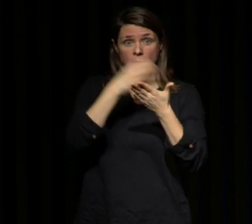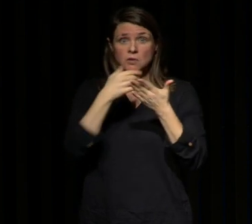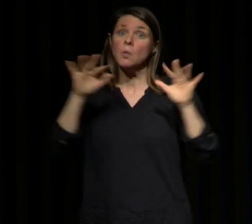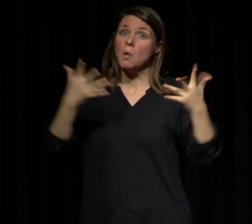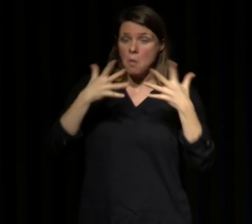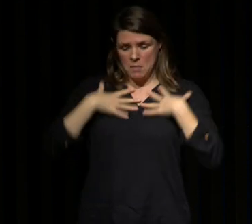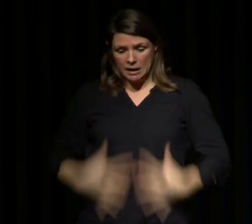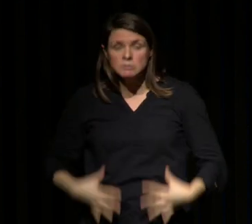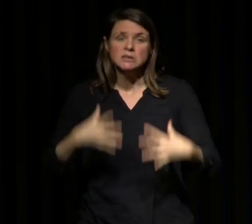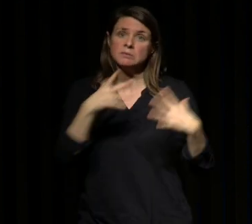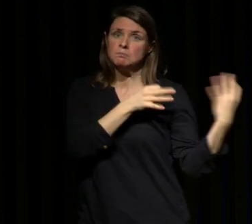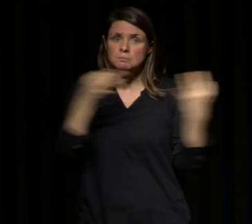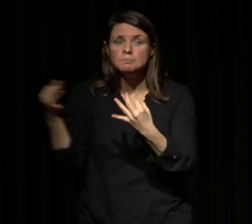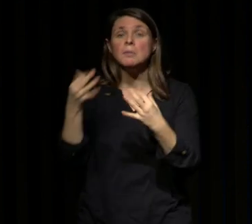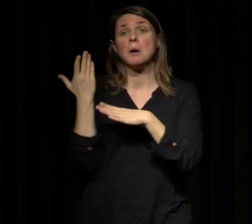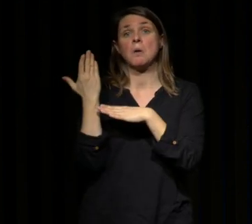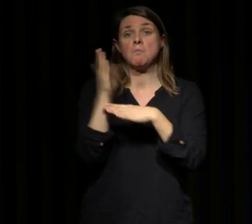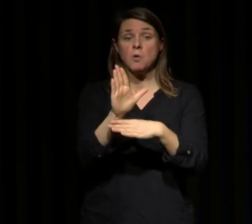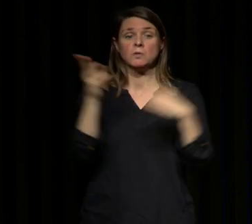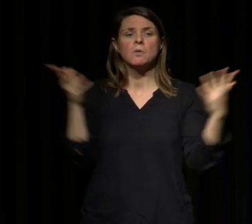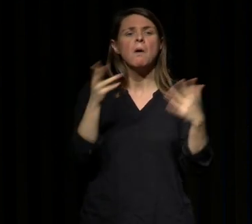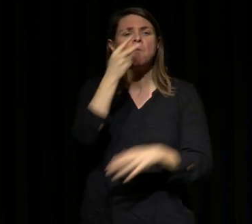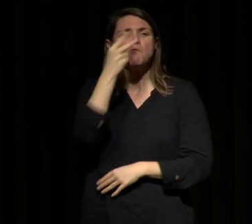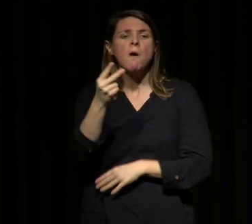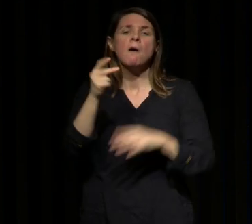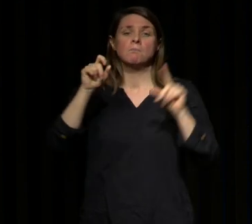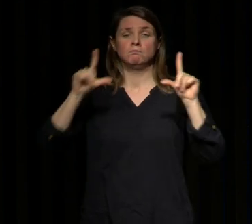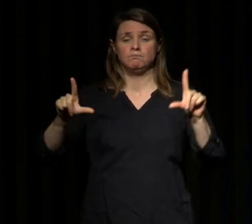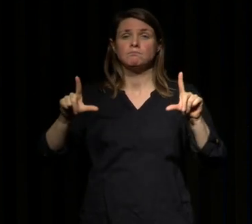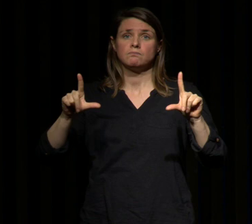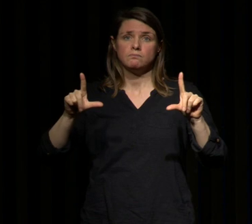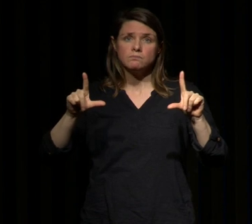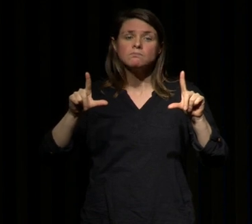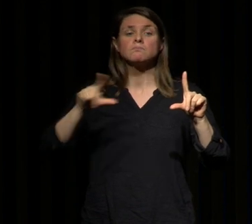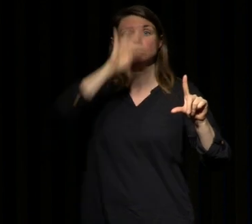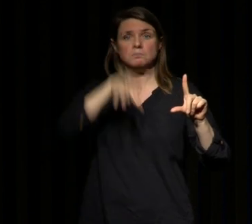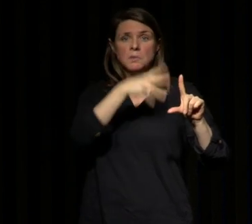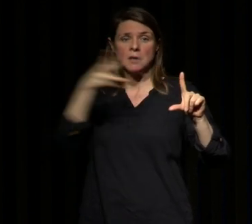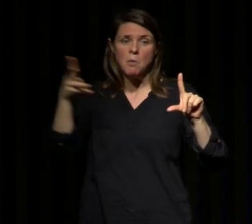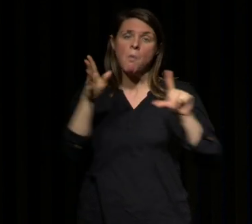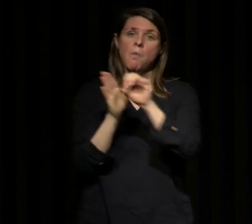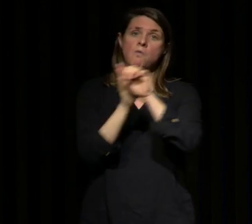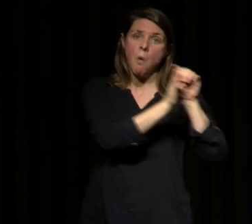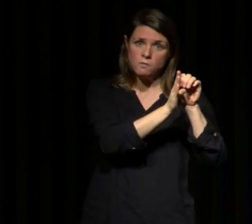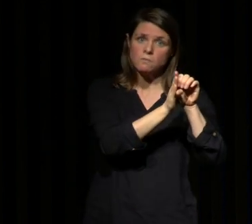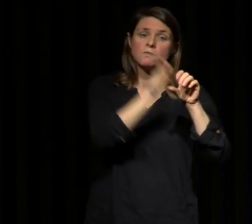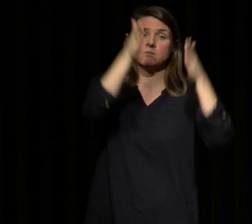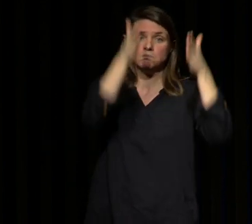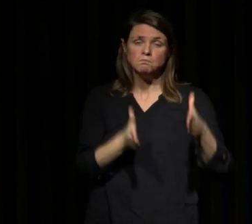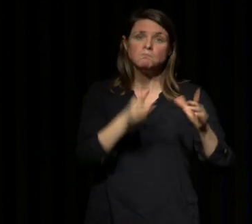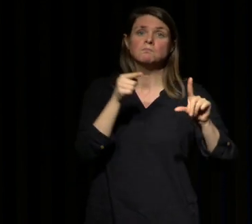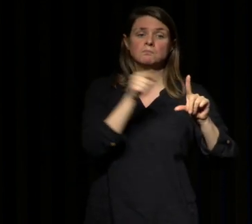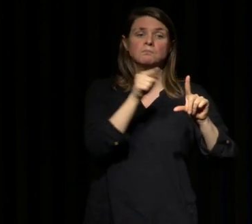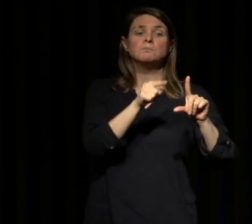Et en fait, ce qu'on a pu montrer, c'est que, vous voyez, sur la courbe, sur le tableau de gauche, sur la partie